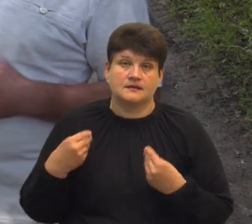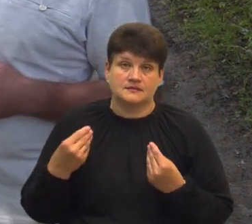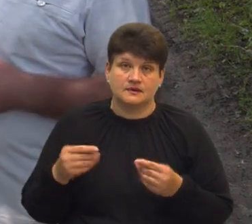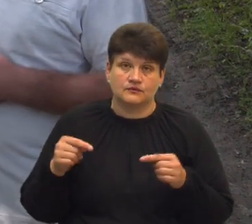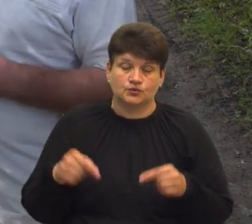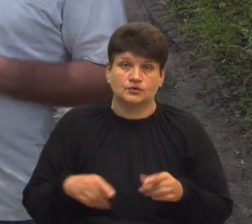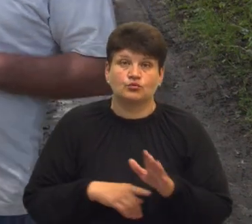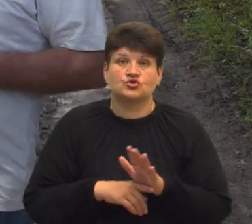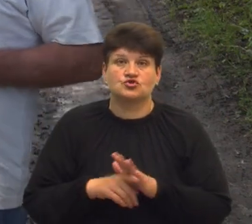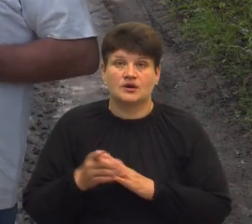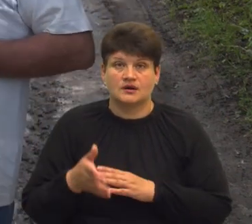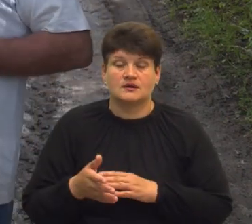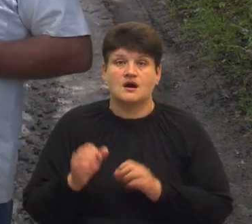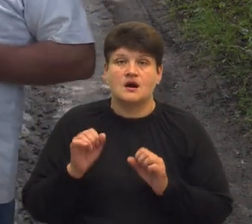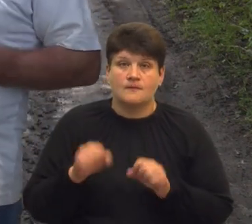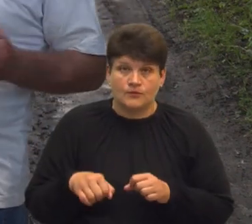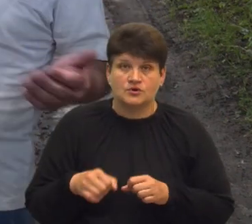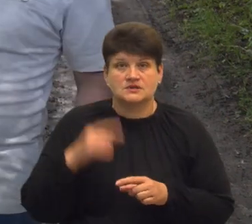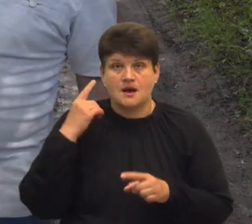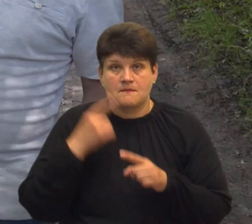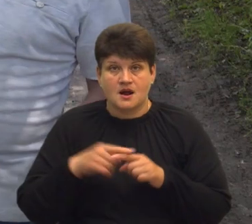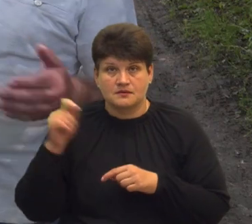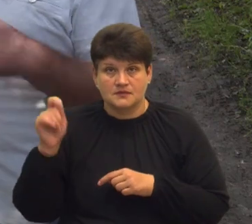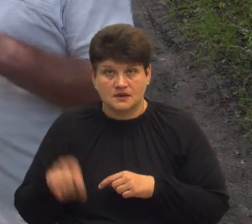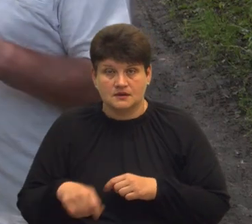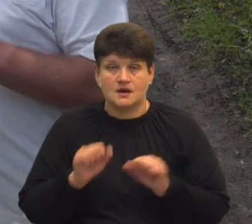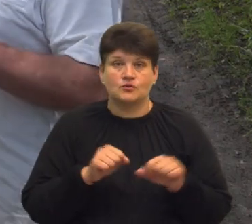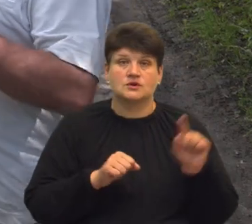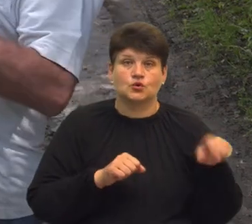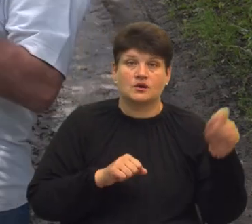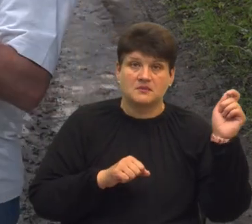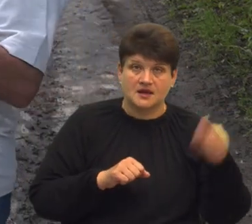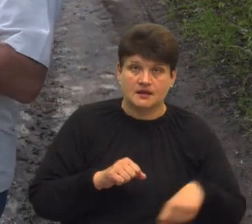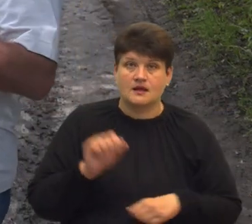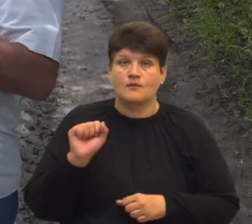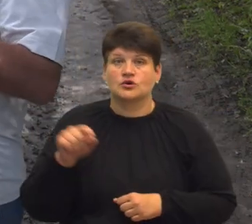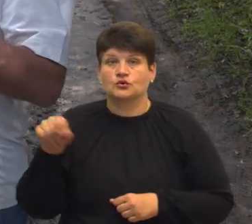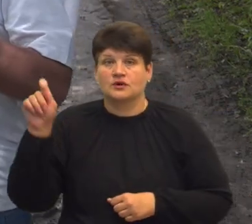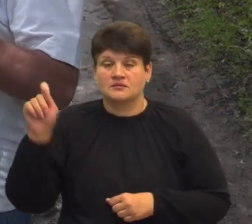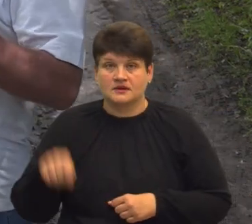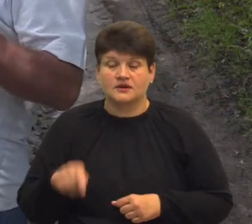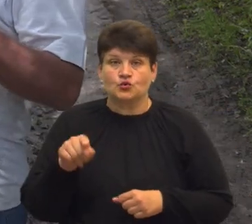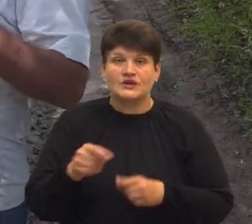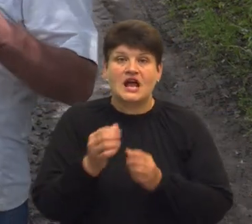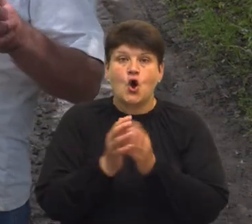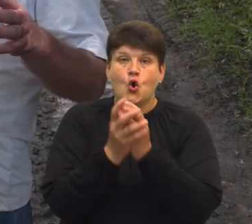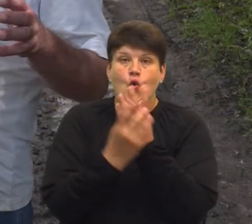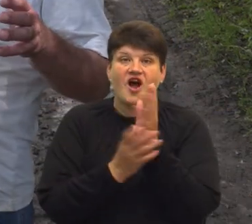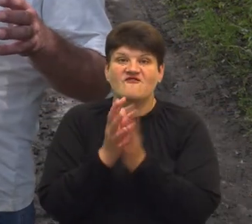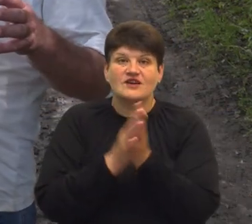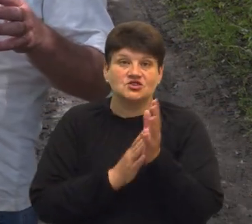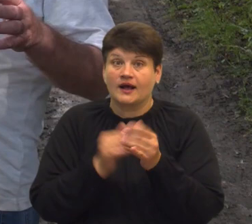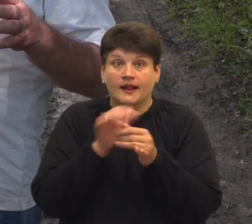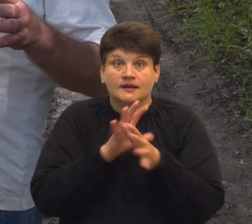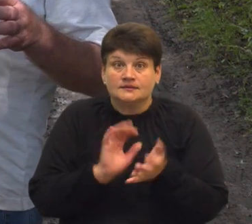почалося, Ігор, а можна брат приїде, а можна той приїде, а можна той. І тут вже так, як рукавичка, вже навіть не було де діватися, якщо